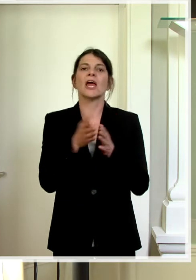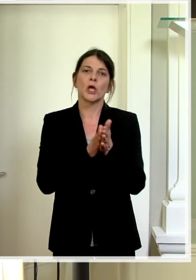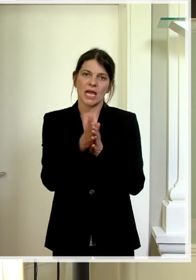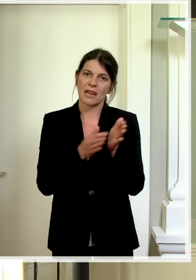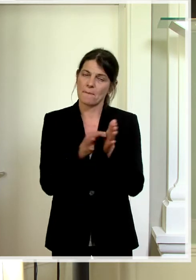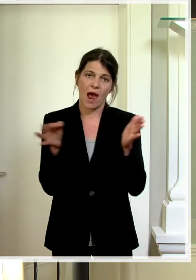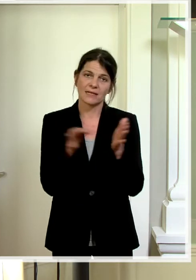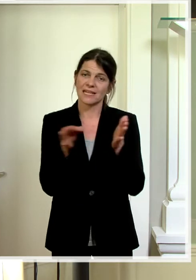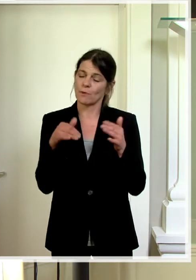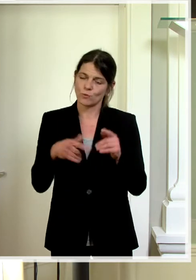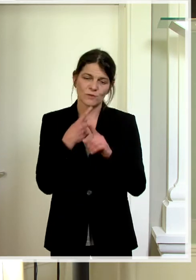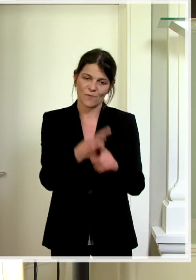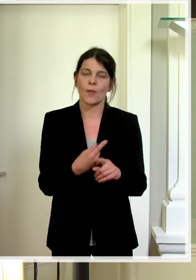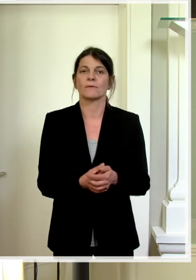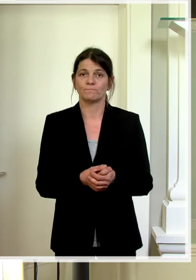natürlich im Vordergrund.